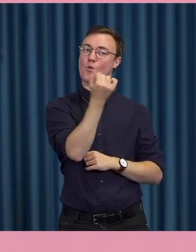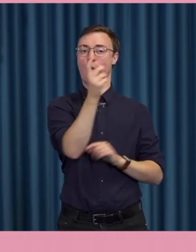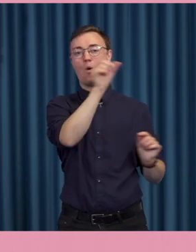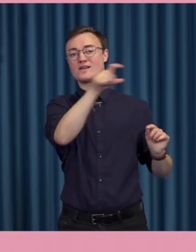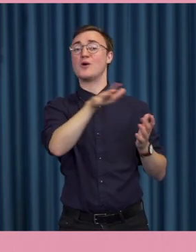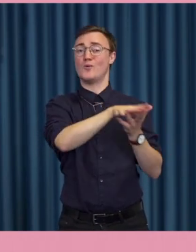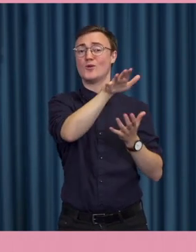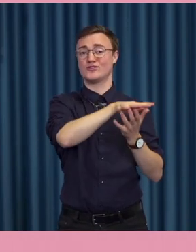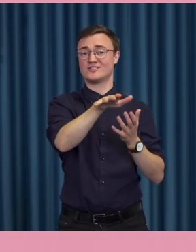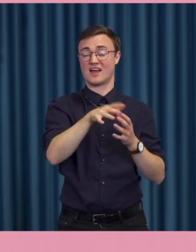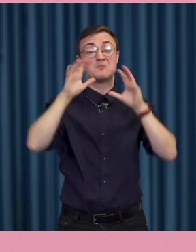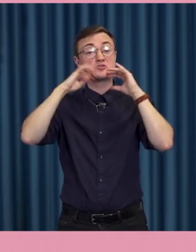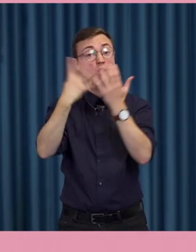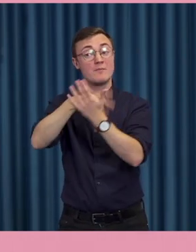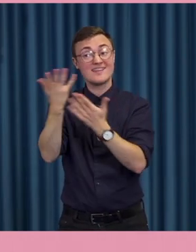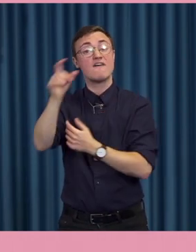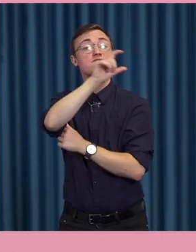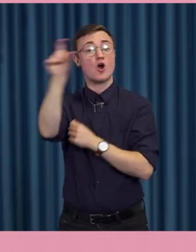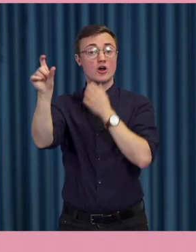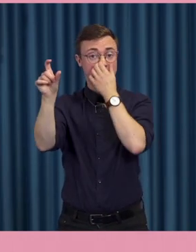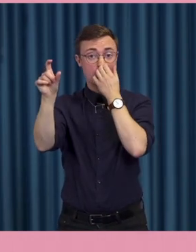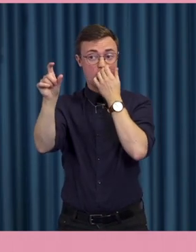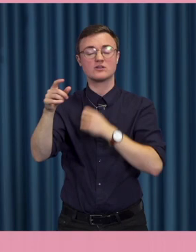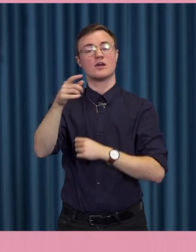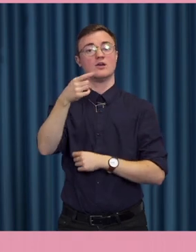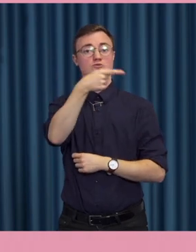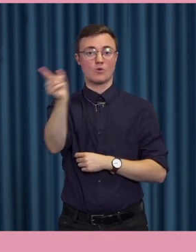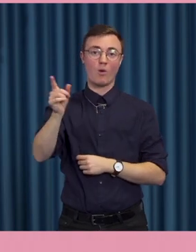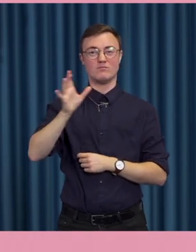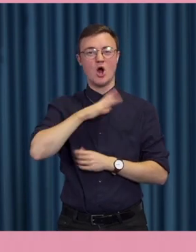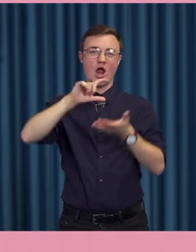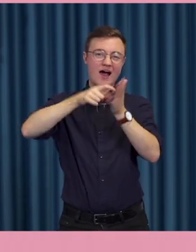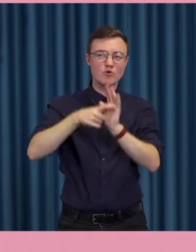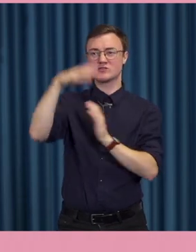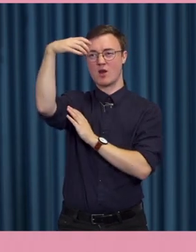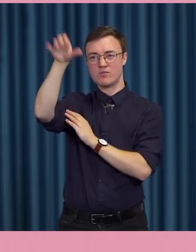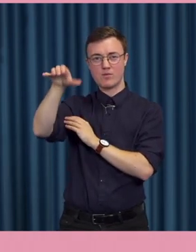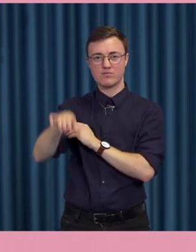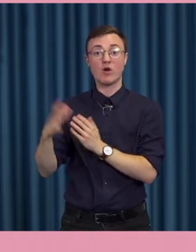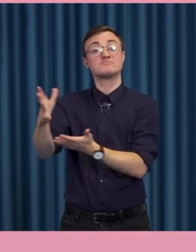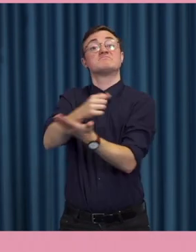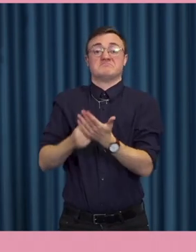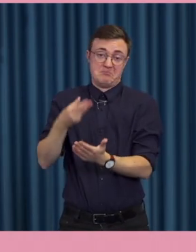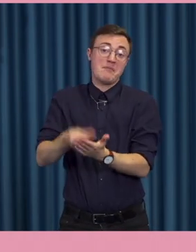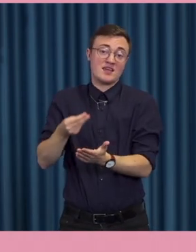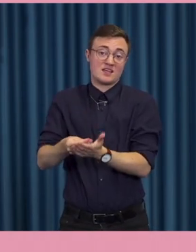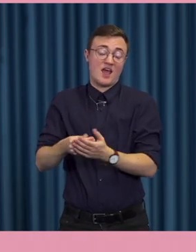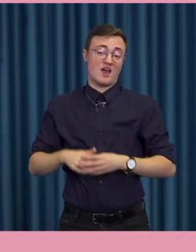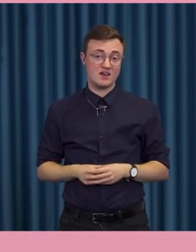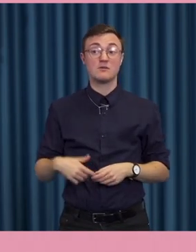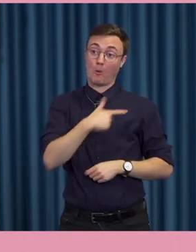Sociala medieplattformar är företag. De lever på annonsering och kommunikation som vi flödar med.